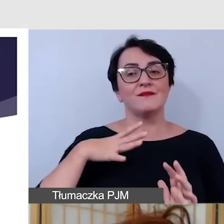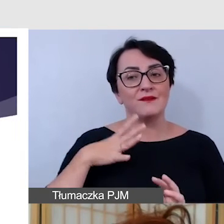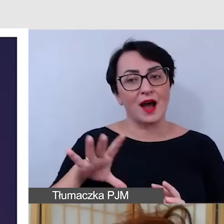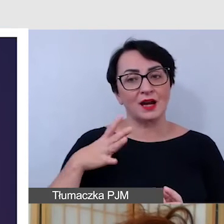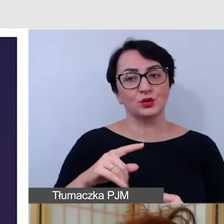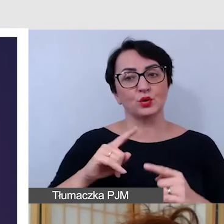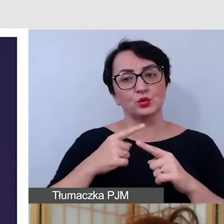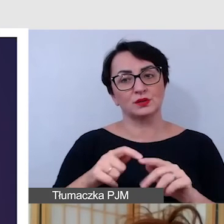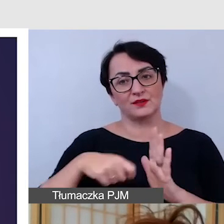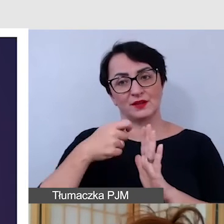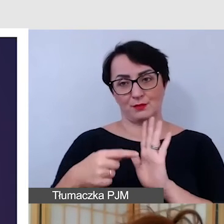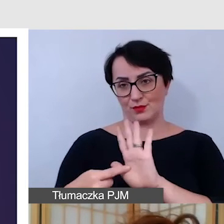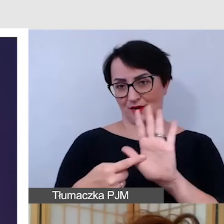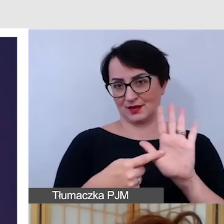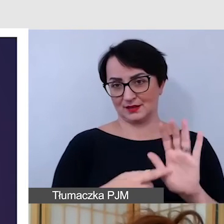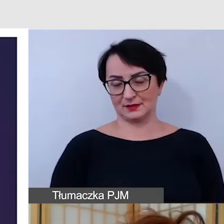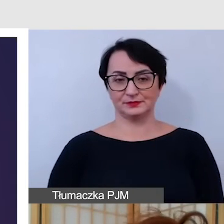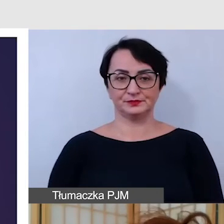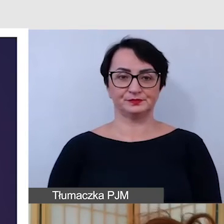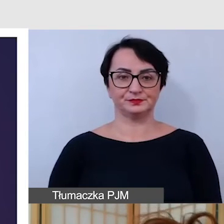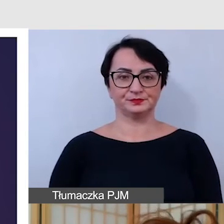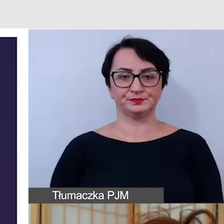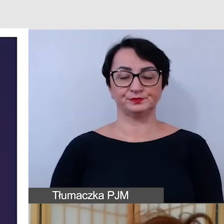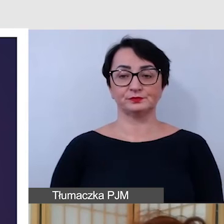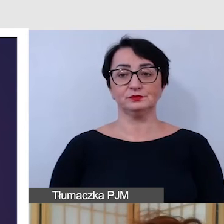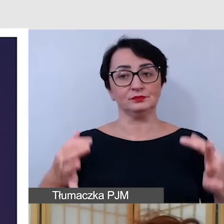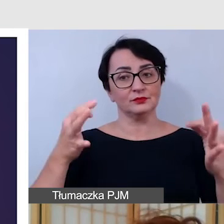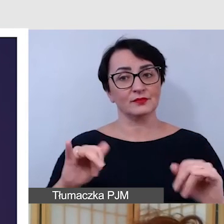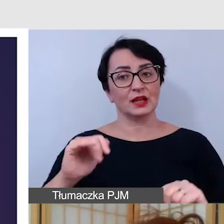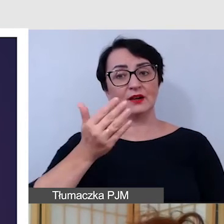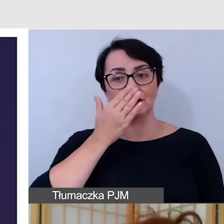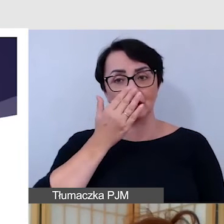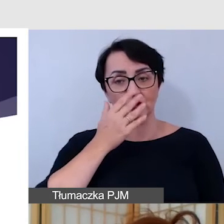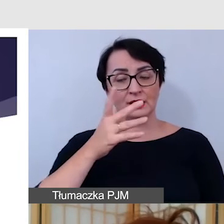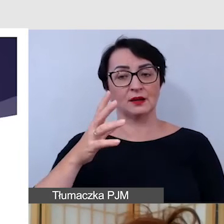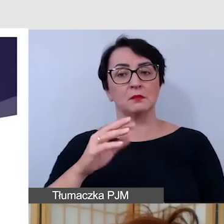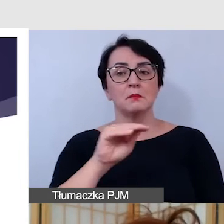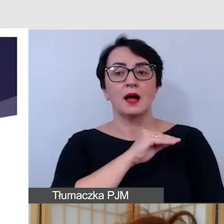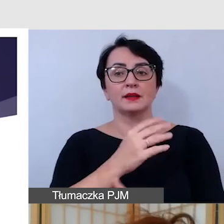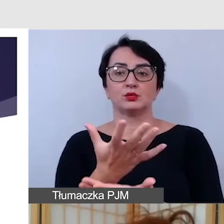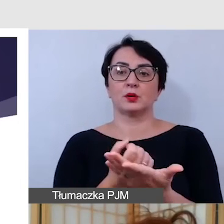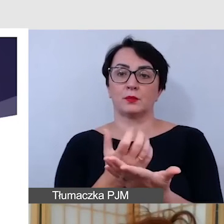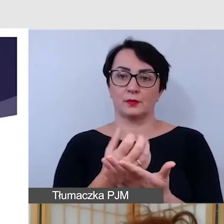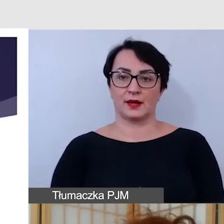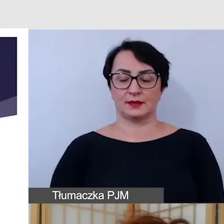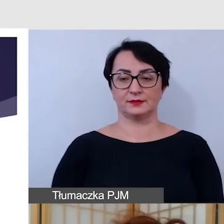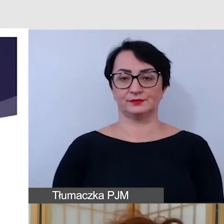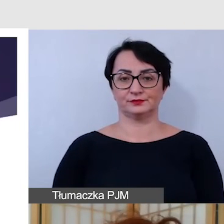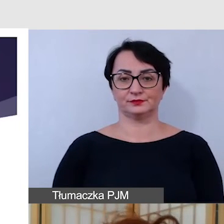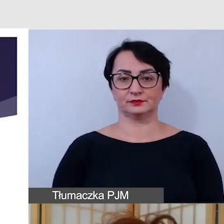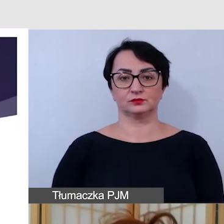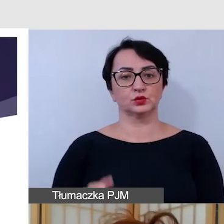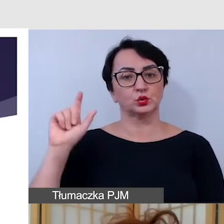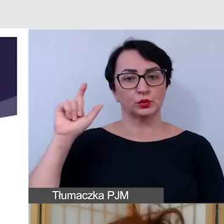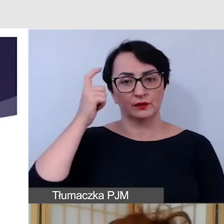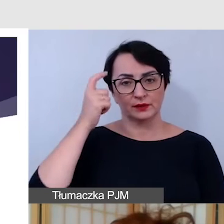zaprezentować. No i teraz jak to wygląda, proszę Państwa, w tych materiałach do pobrania? Przede wszystkim zacznijmy od tego